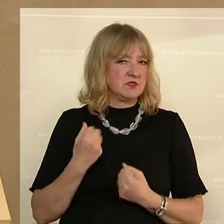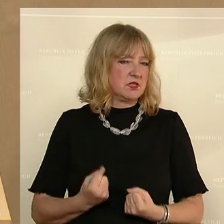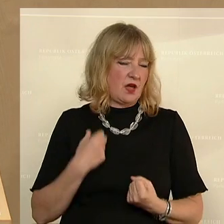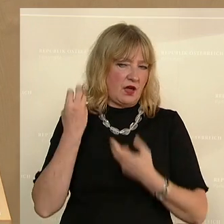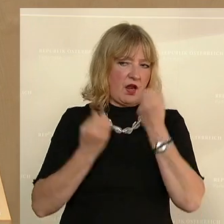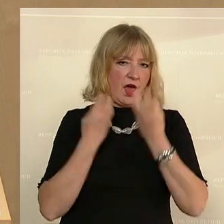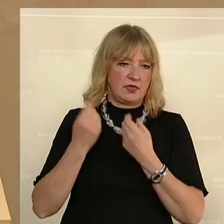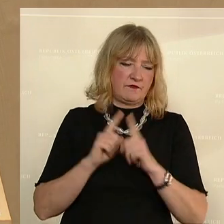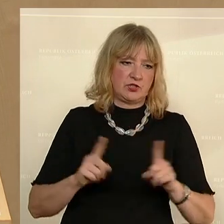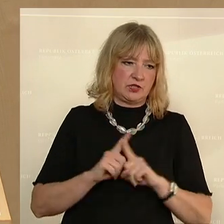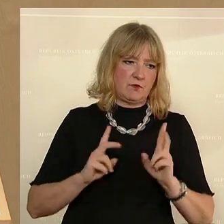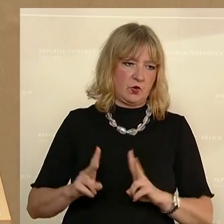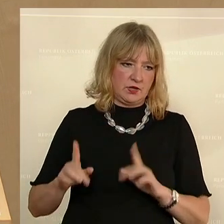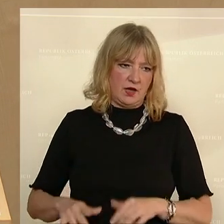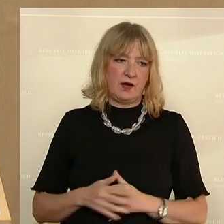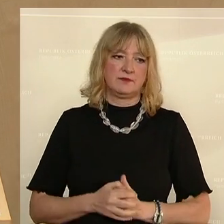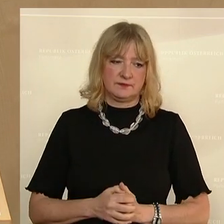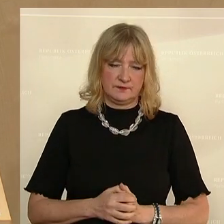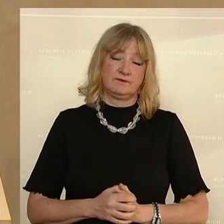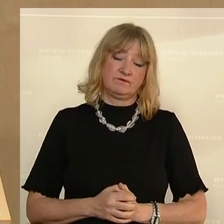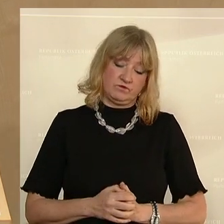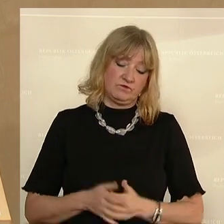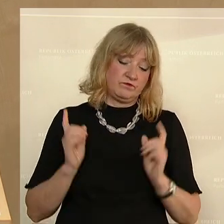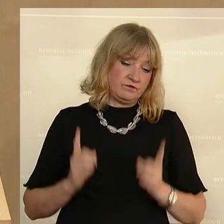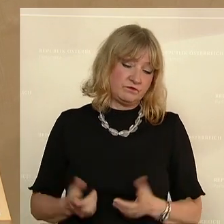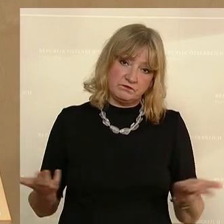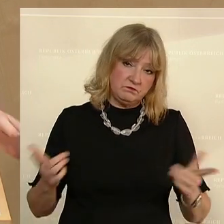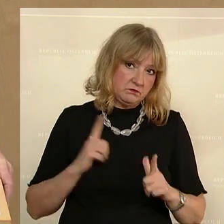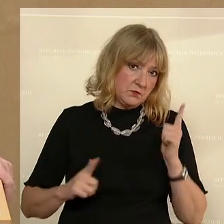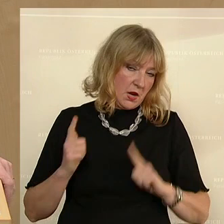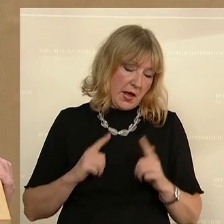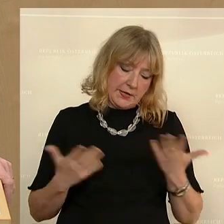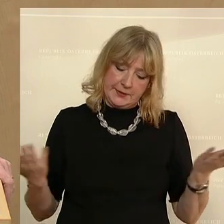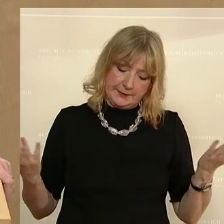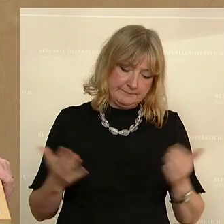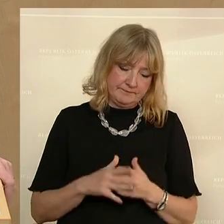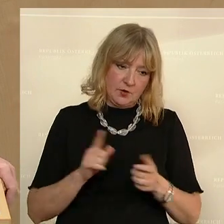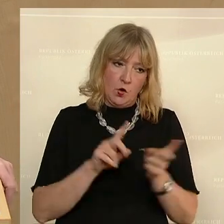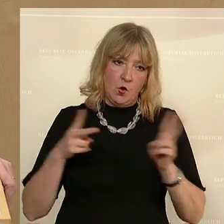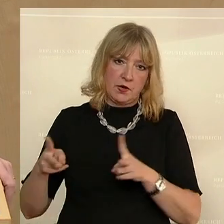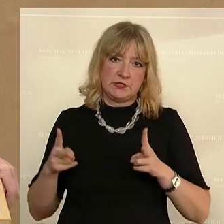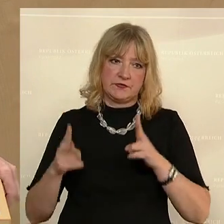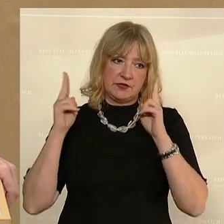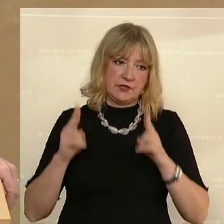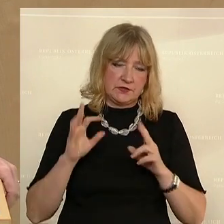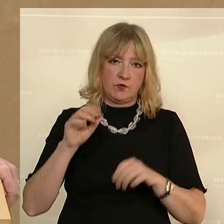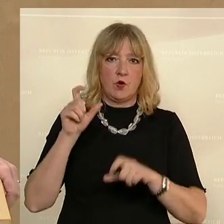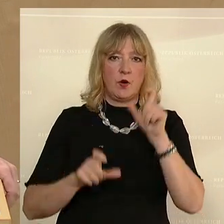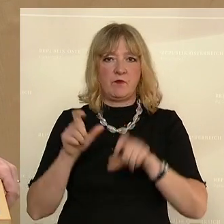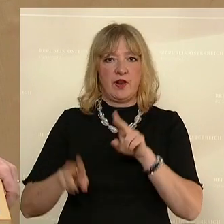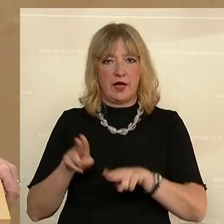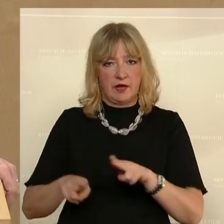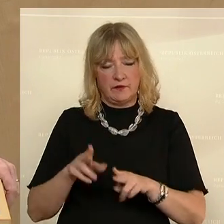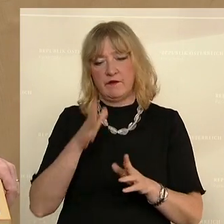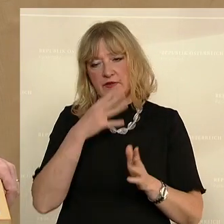verschiedensten Möglichkeiten, ich sage es Ihnen. Aber weit gefehlt. Es wird die Übergangsfrist für das Pflegepersonal noch einmal